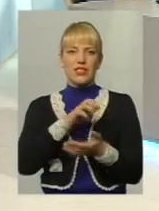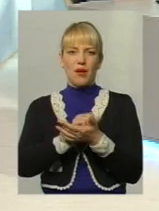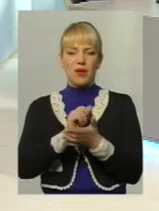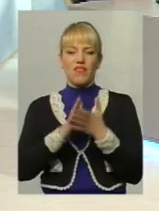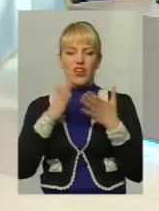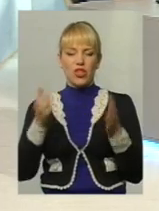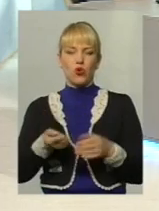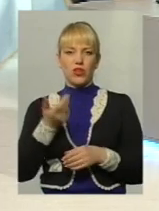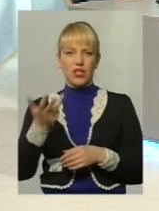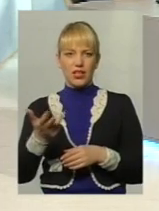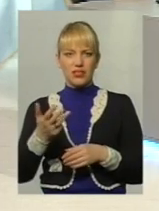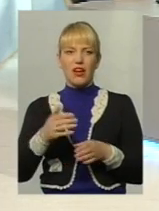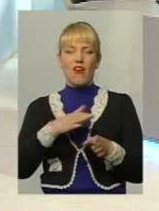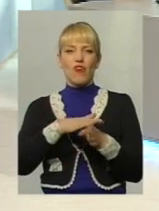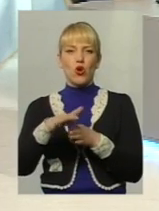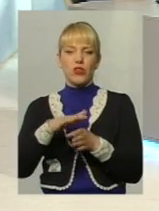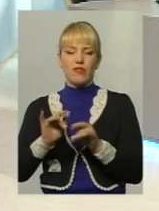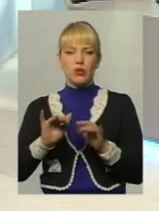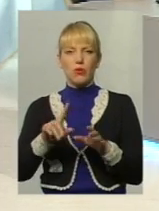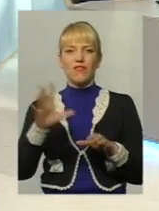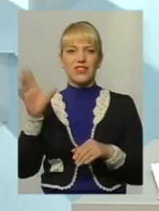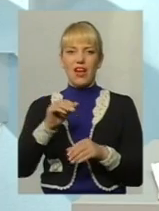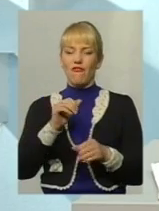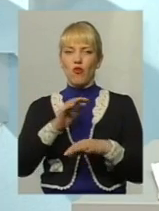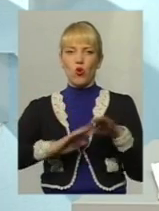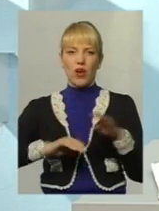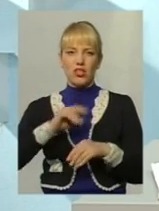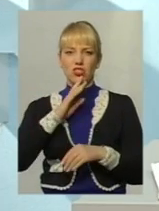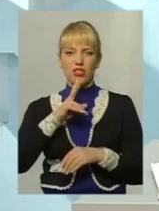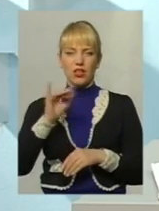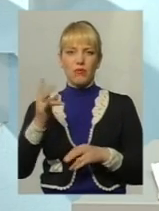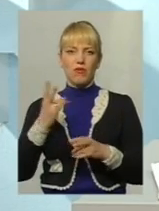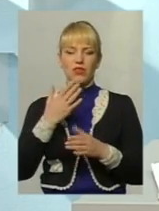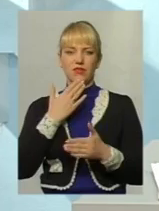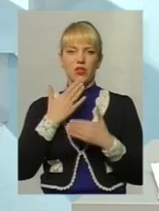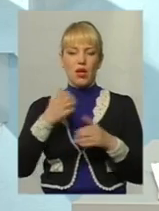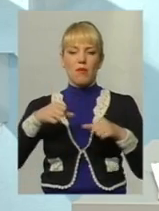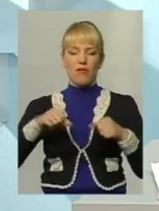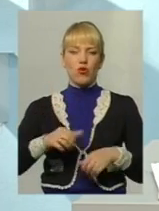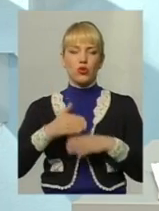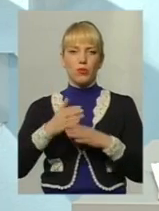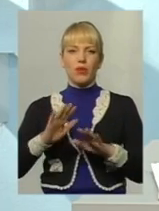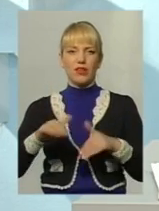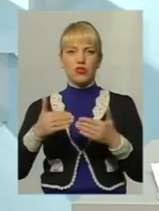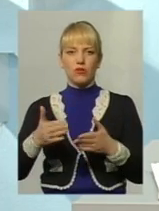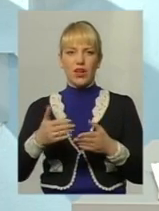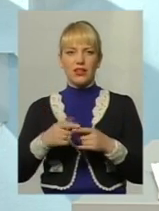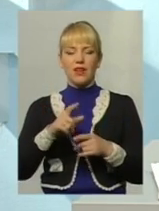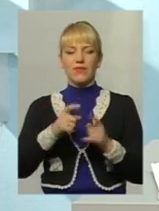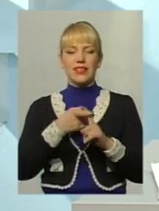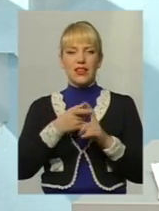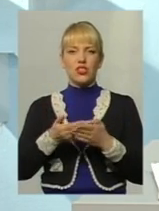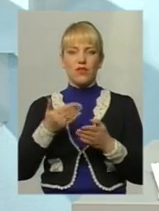кількістю цих виконавчих проваджень. Тому все в руках жінки і вона повинна звертатись за правовою допомогою і ініціювати, взалежно від